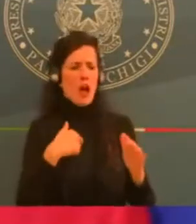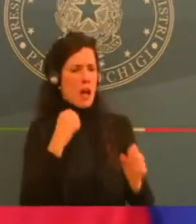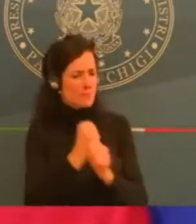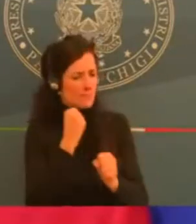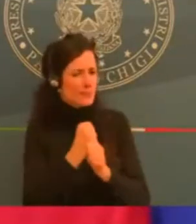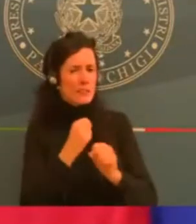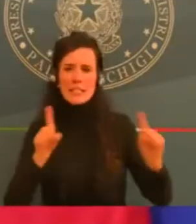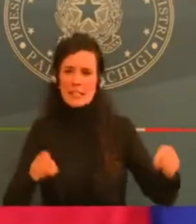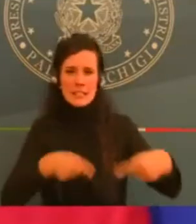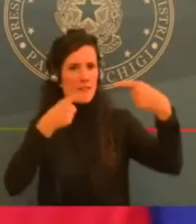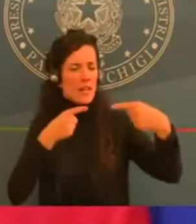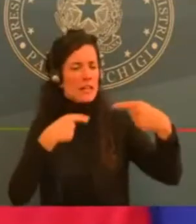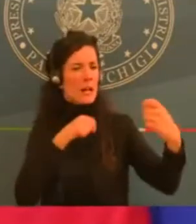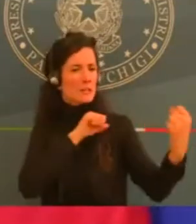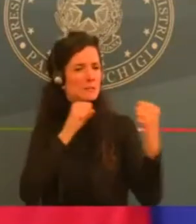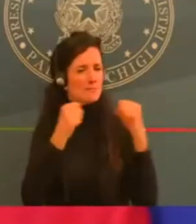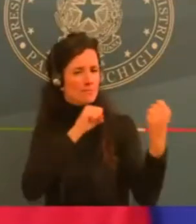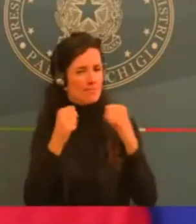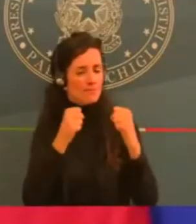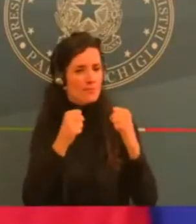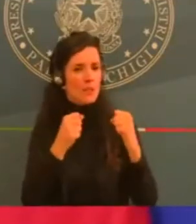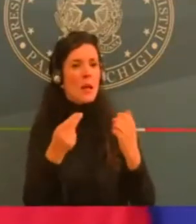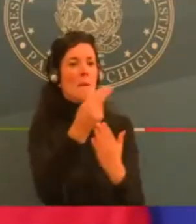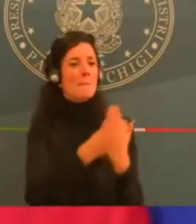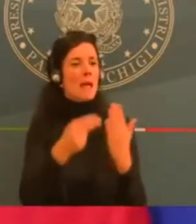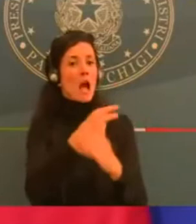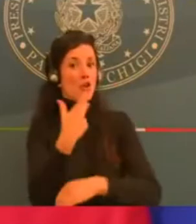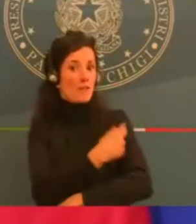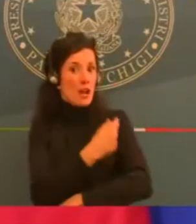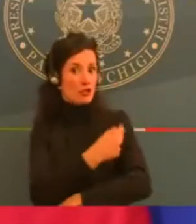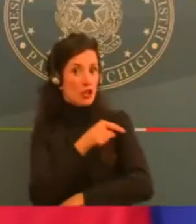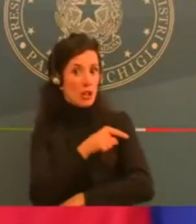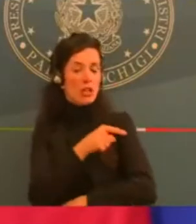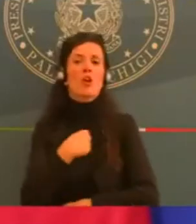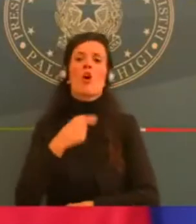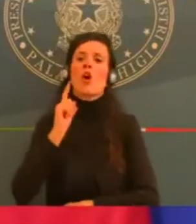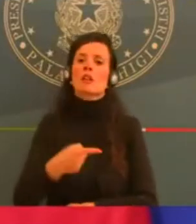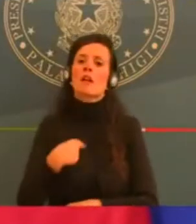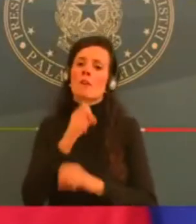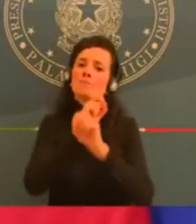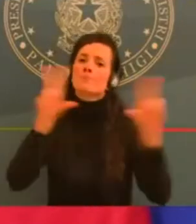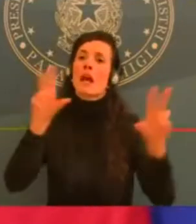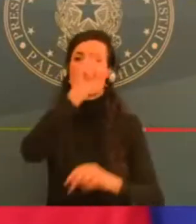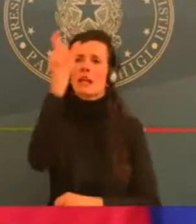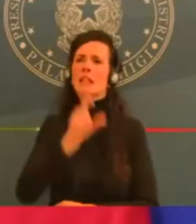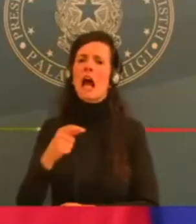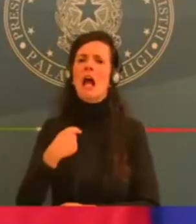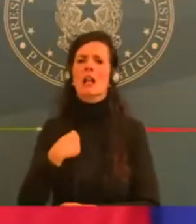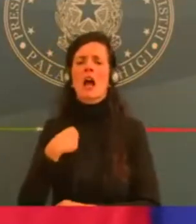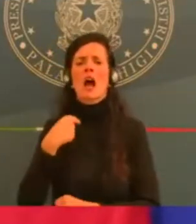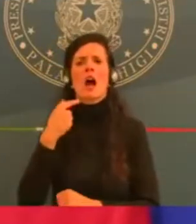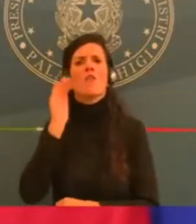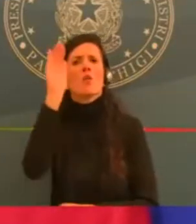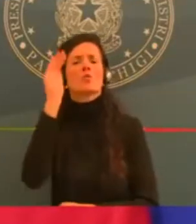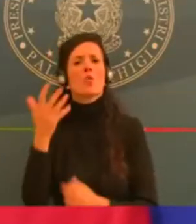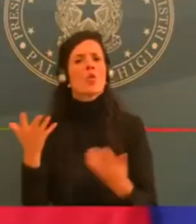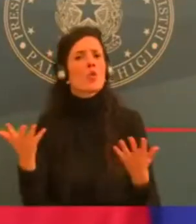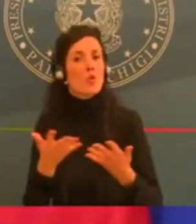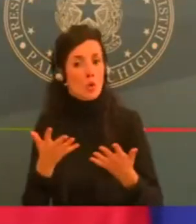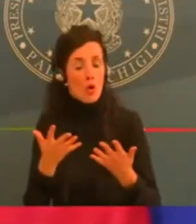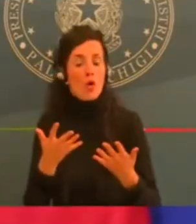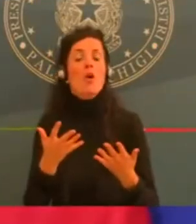in quest'ambito, rispondo alla seconda domanda, c'è anche il recovery plan. È un piano che dobbiamo condividere con le forze di